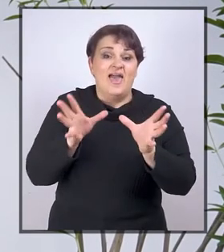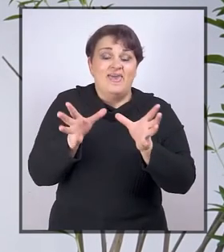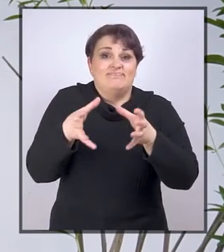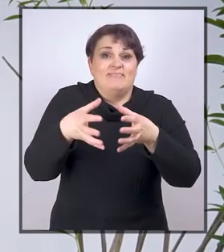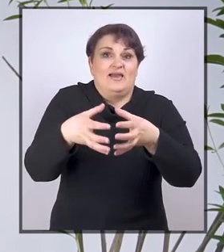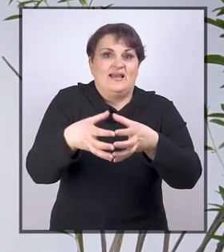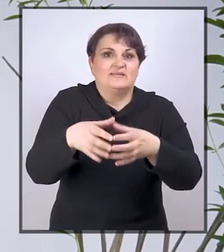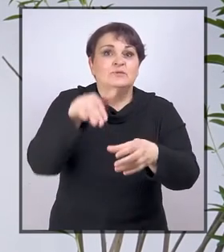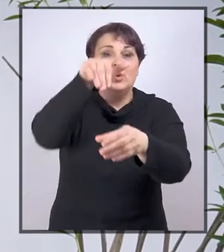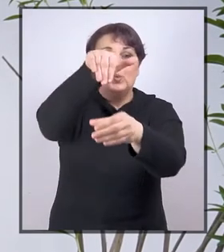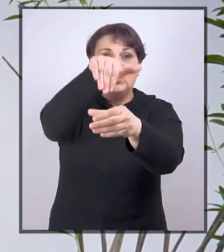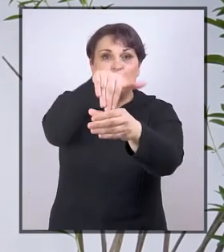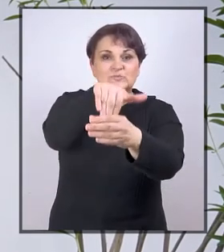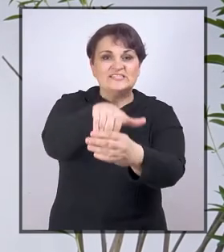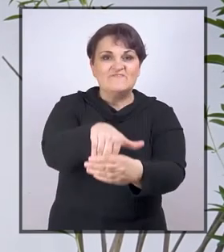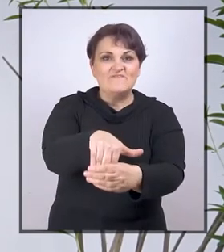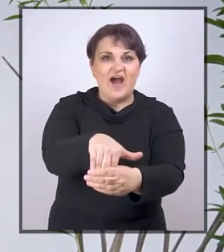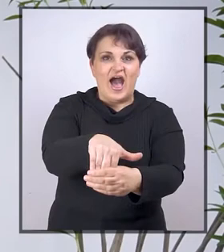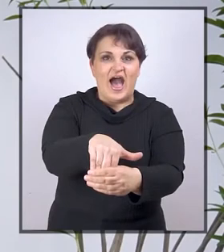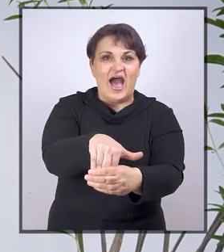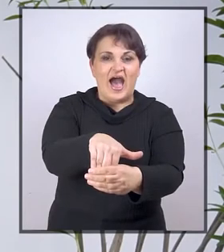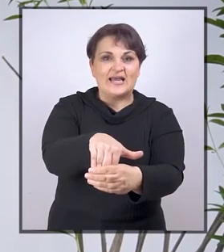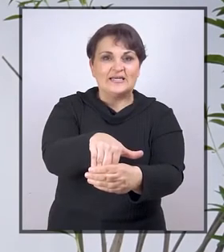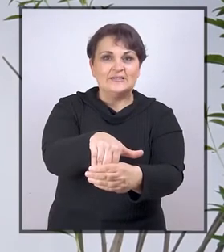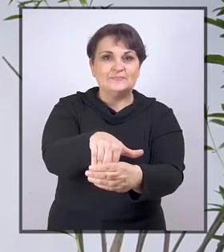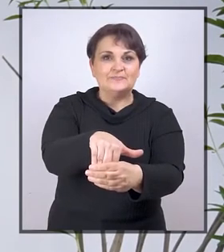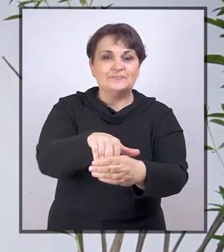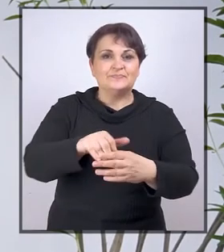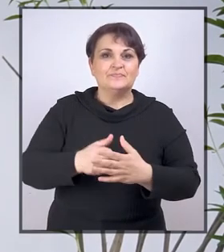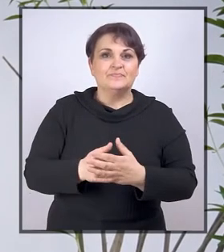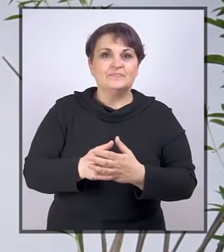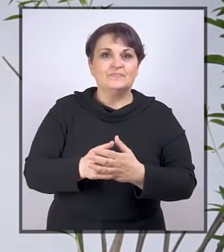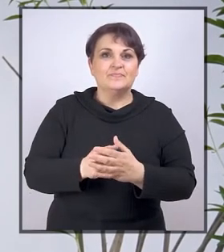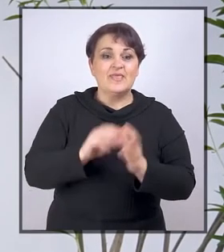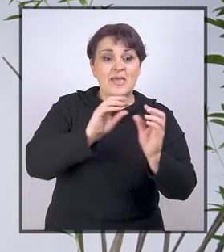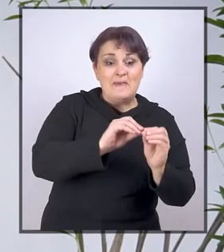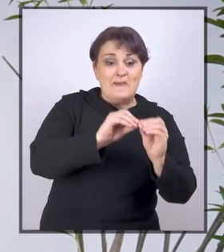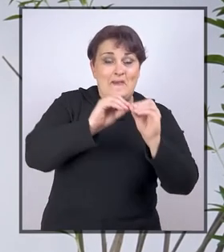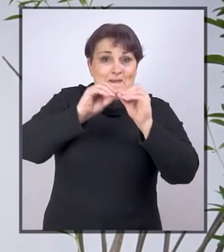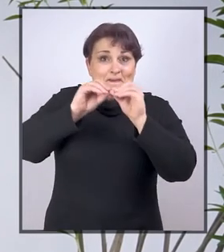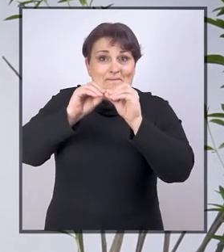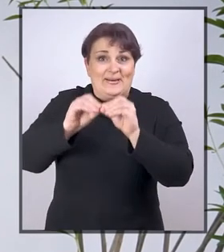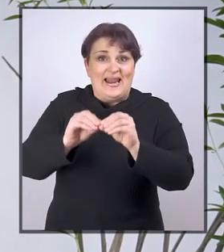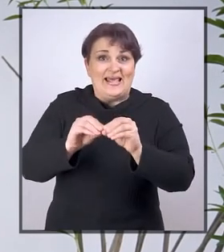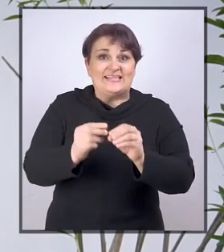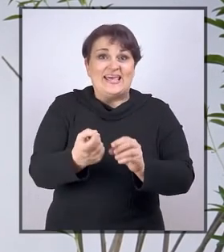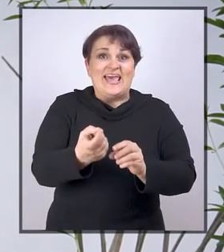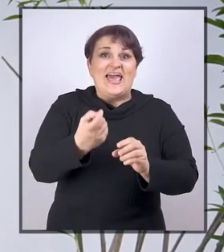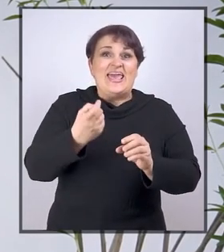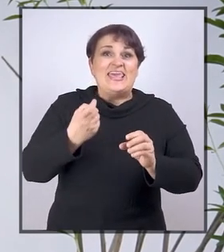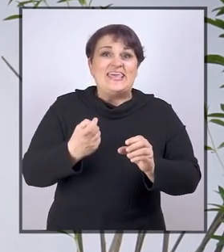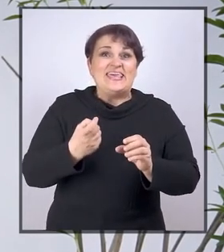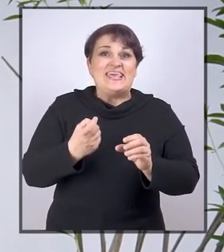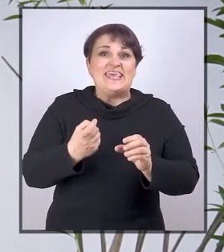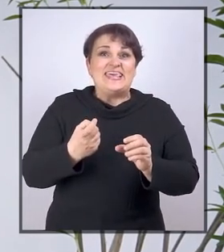integracija u stvari prelazak iz